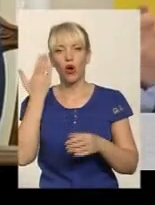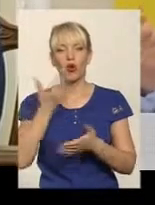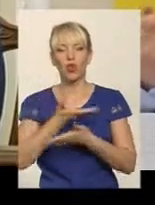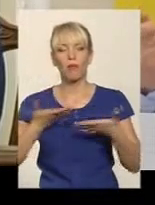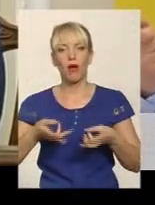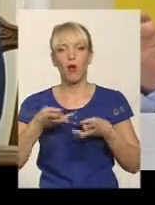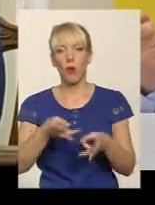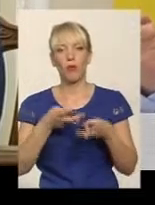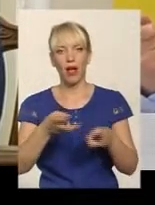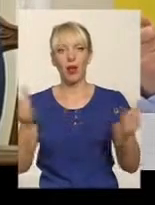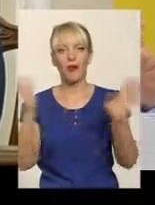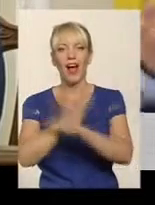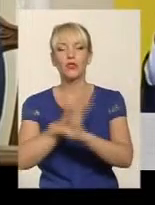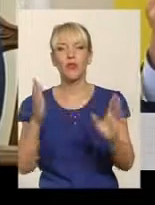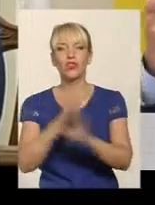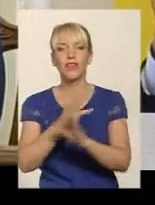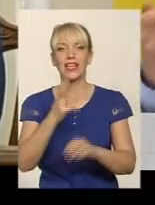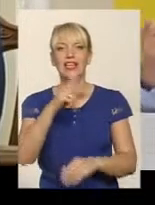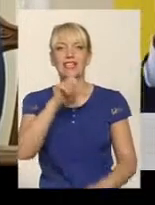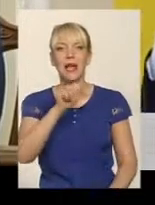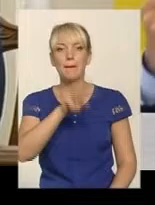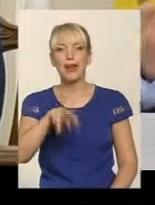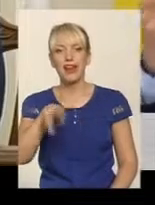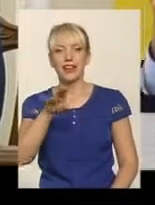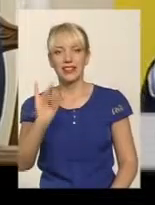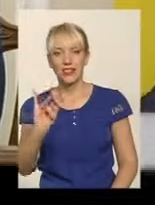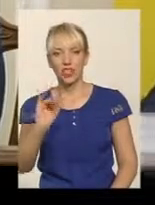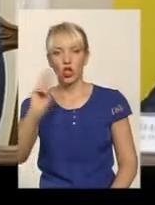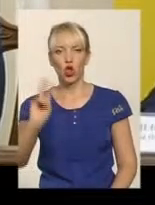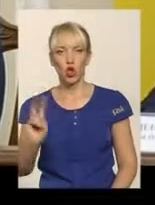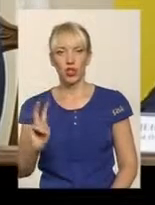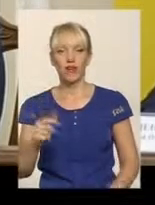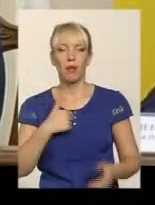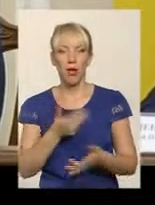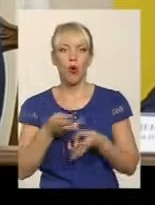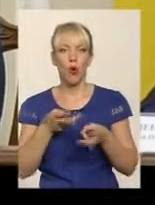опалюємо атмосферу за мільярди доларів, ми опалюємо атмосферу.